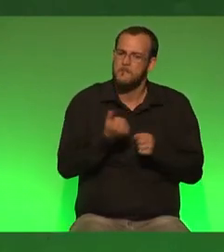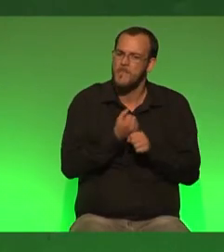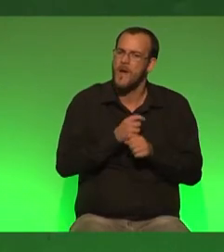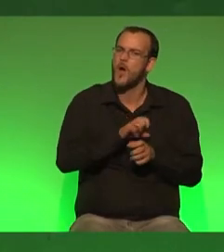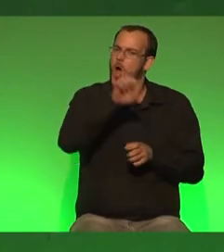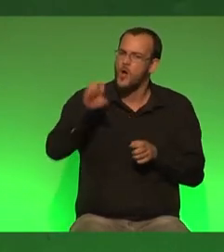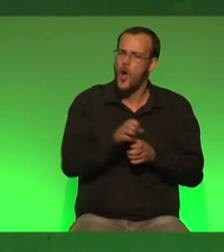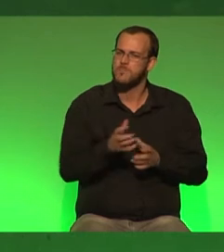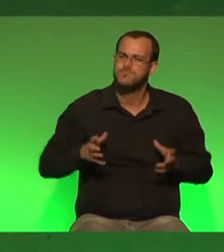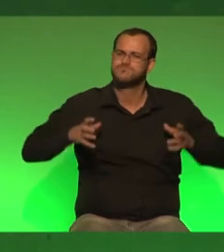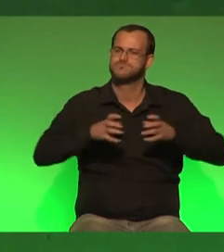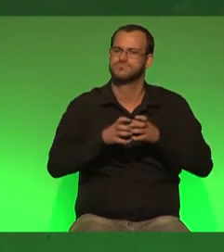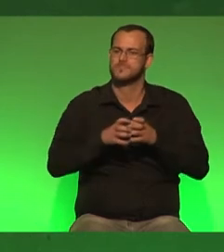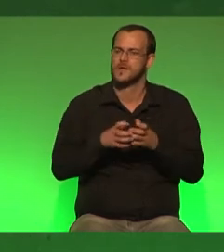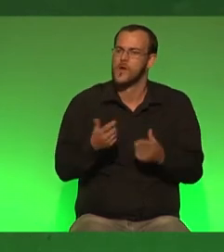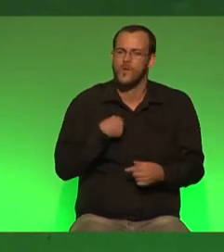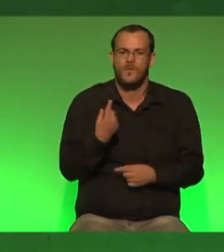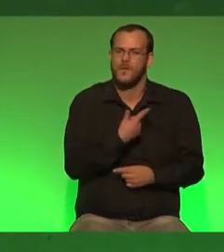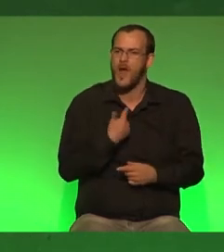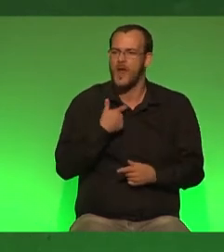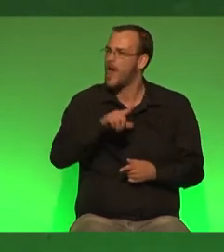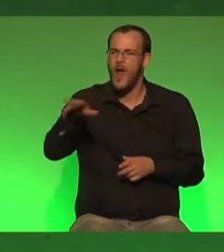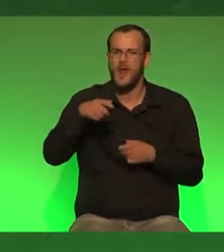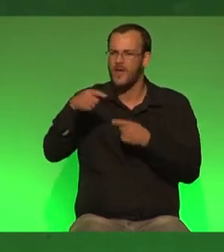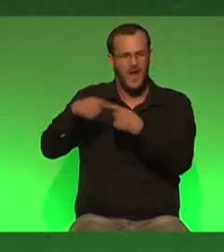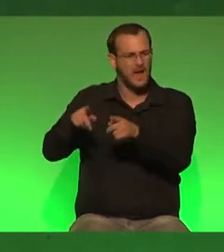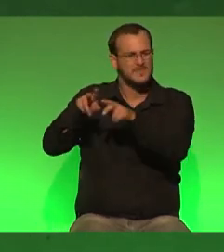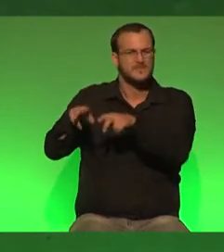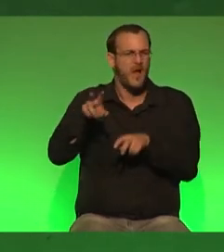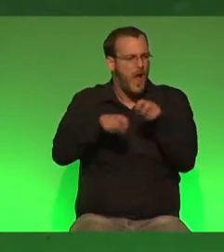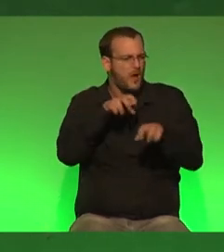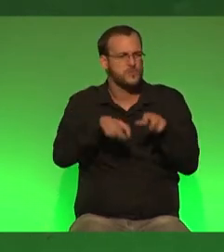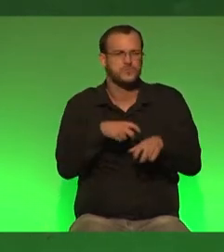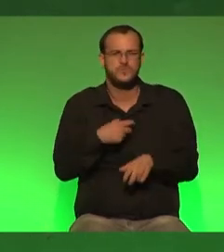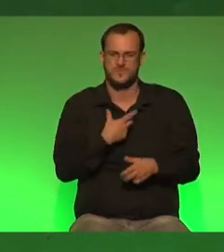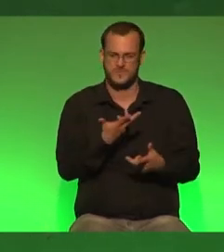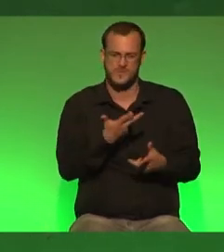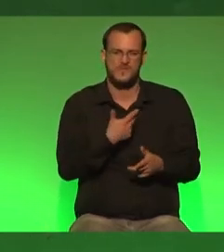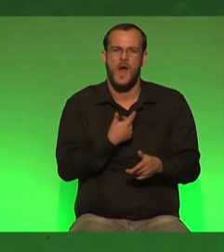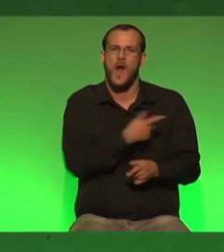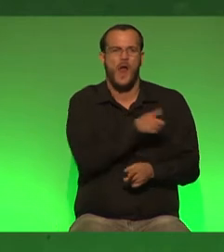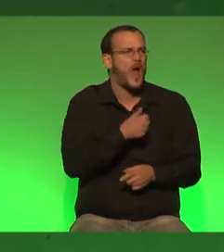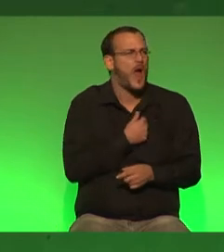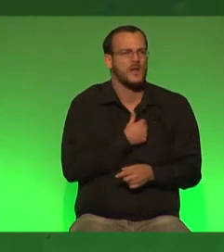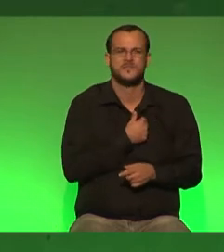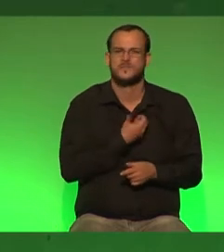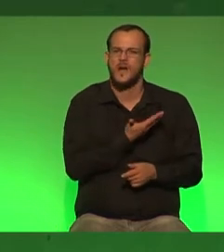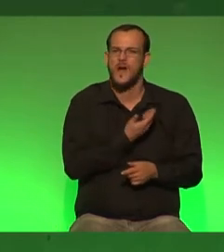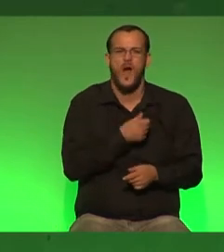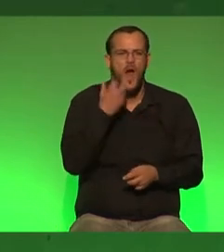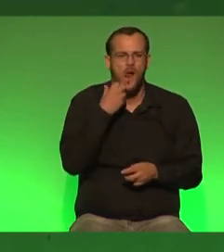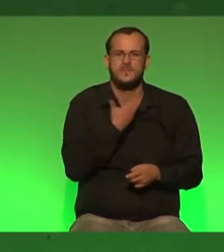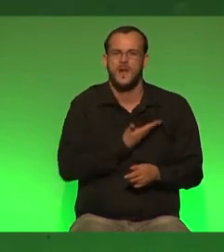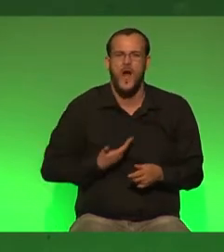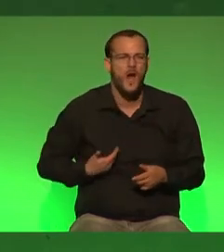Europa trägt. Und Demagogen nutzen das aus. Die nutzen die Angst vor wachsender Armut und vor wachsender Arbeitslosigkeit auf, um gegen die